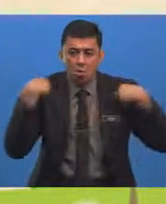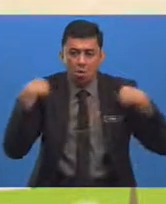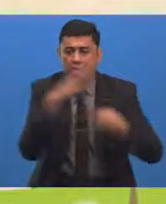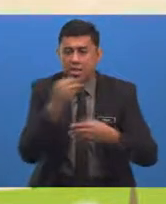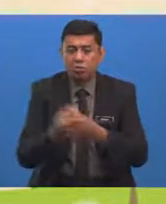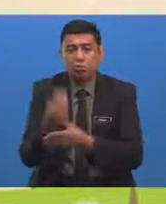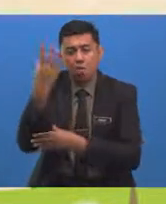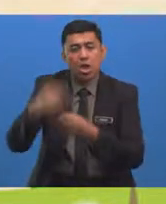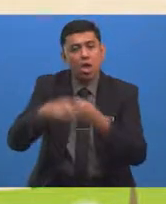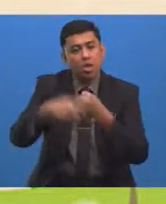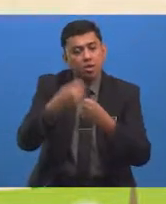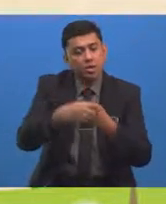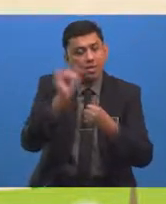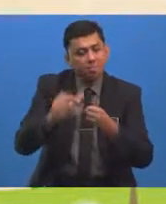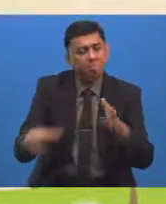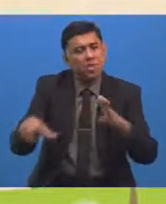Sebagai Spesies